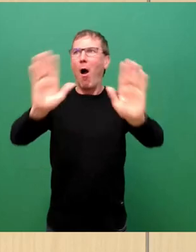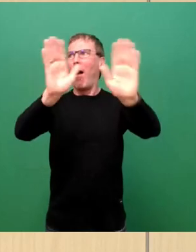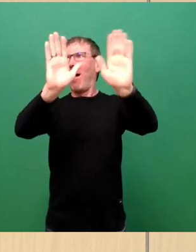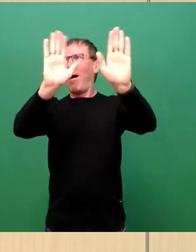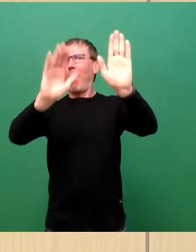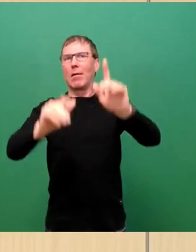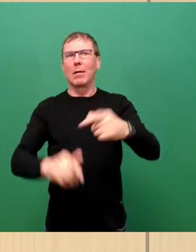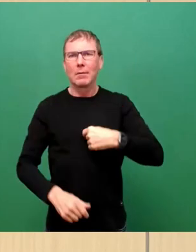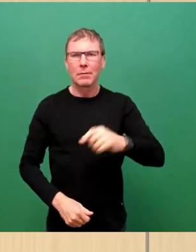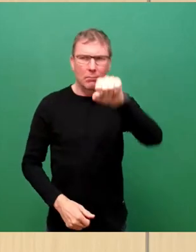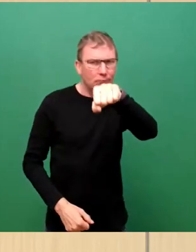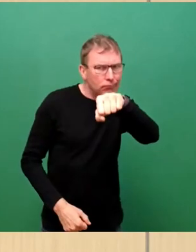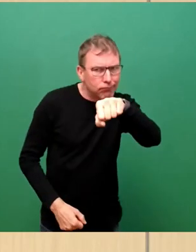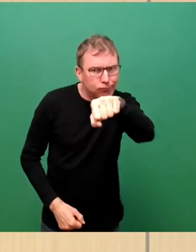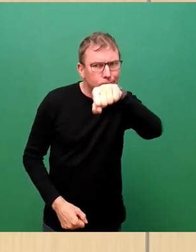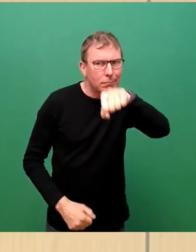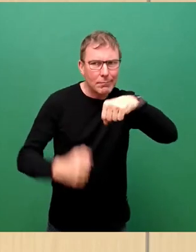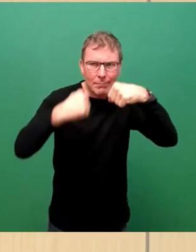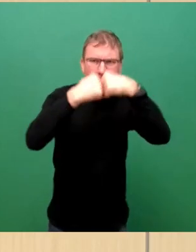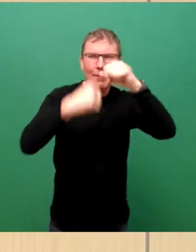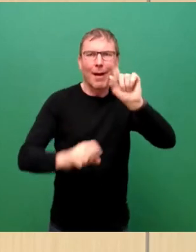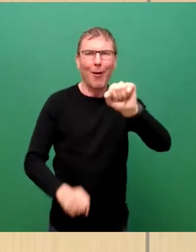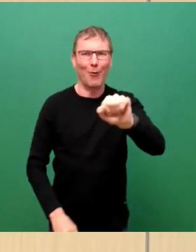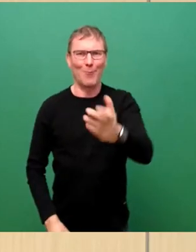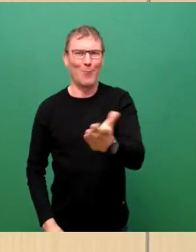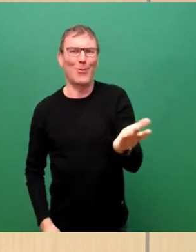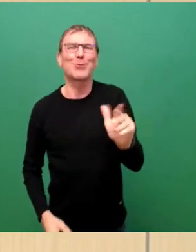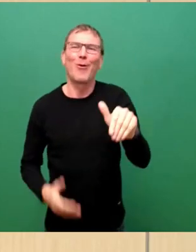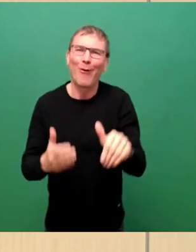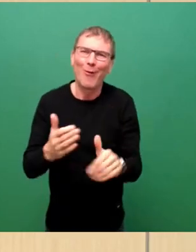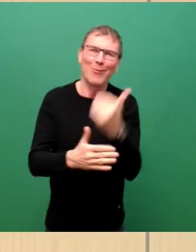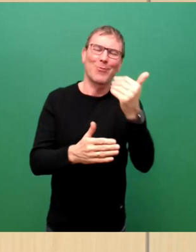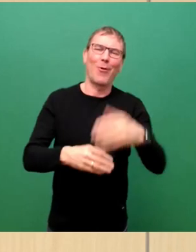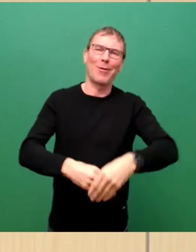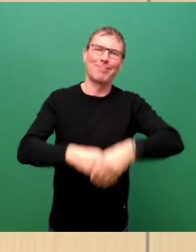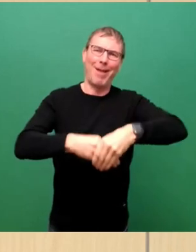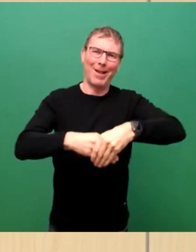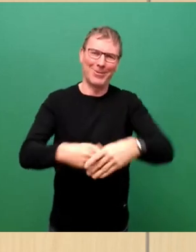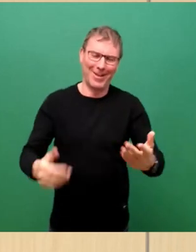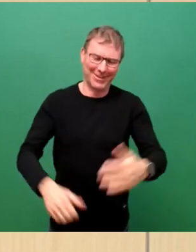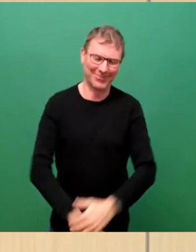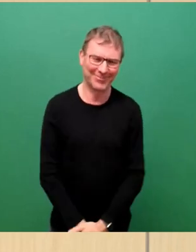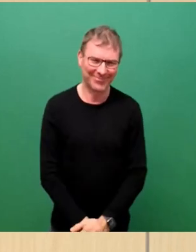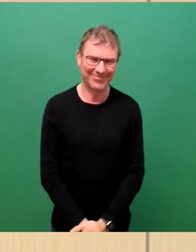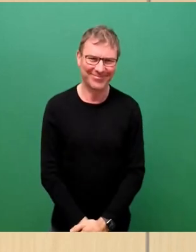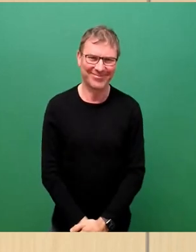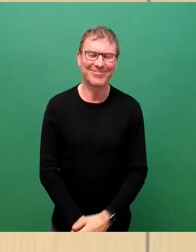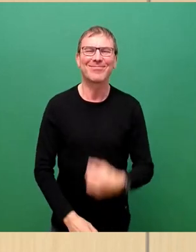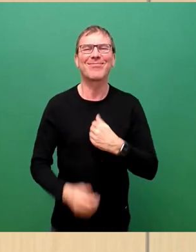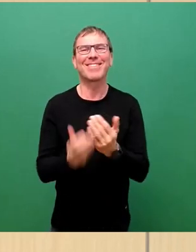Also. Das ist entsprechend hier heute der neue Handschlag in diesen Zeiten. Also ich verlese die